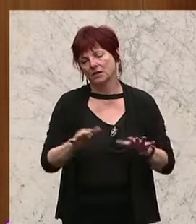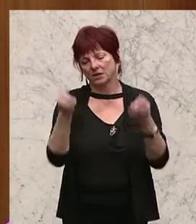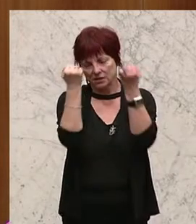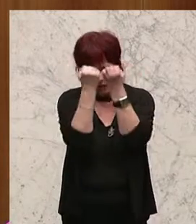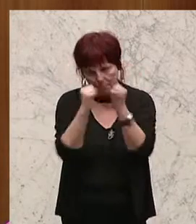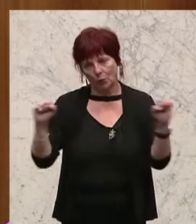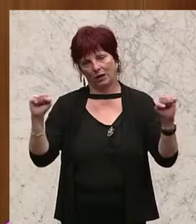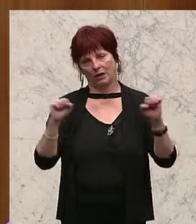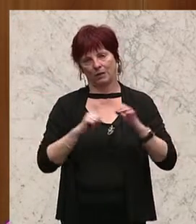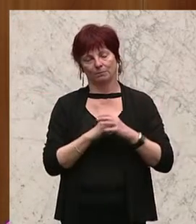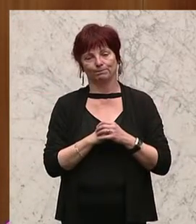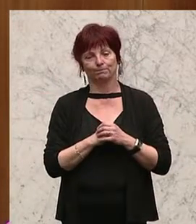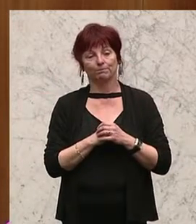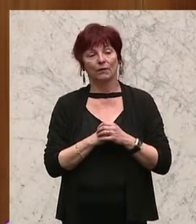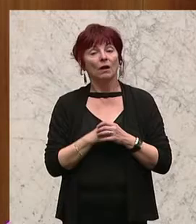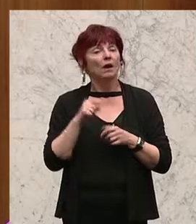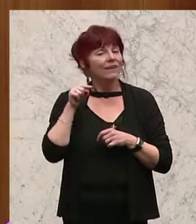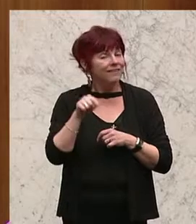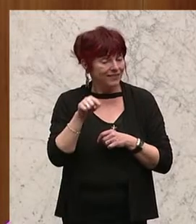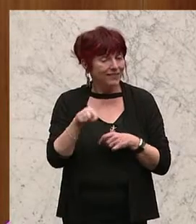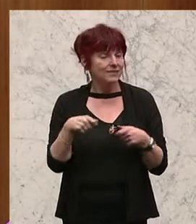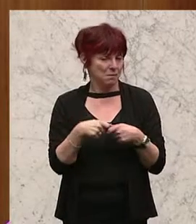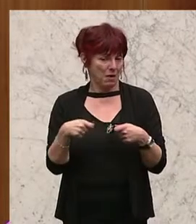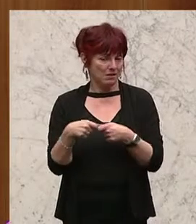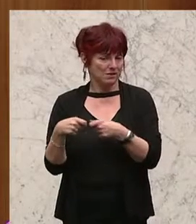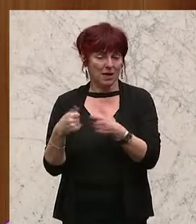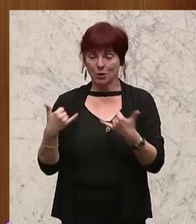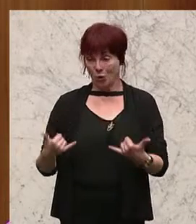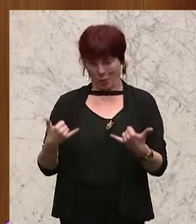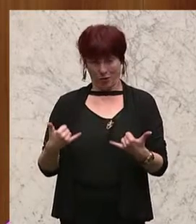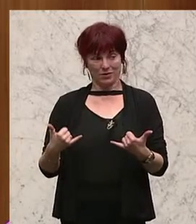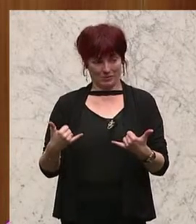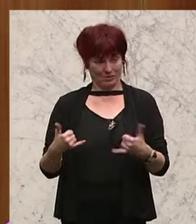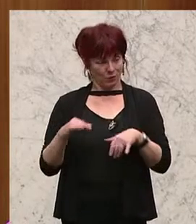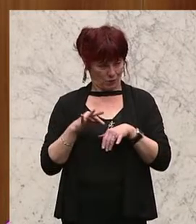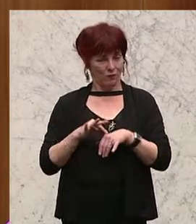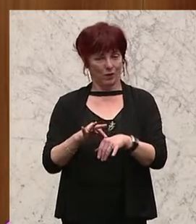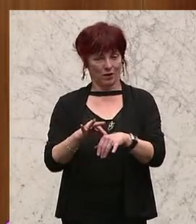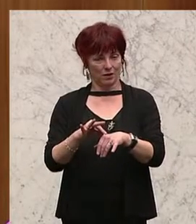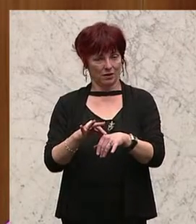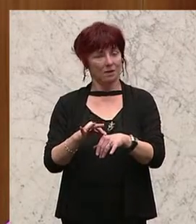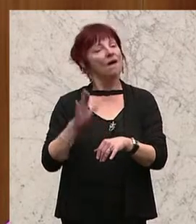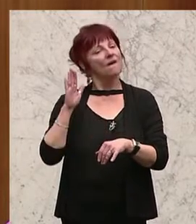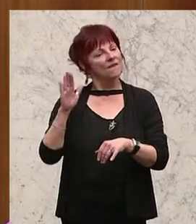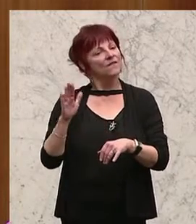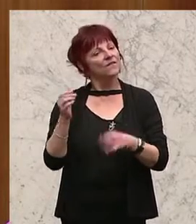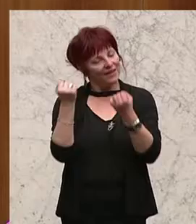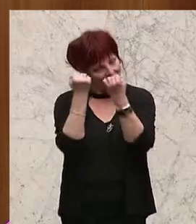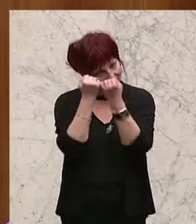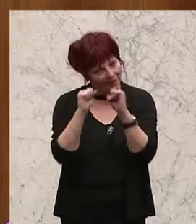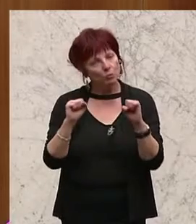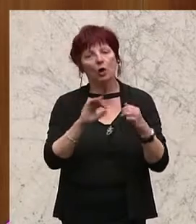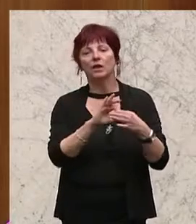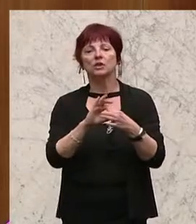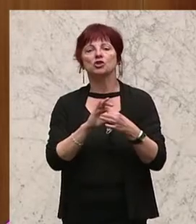Gesellschaft sind. Und mit diesen Maßnahmen, die wir hier setzen, stärken wir die demokratische Gesellschaft,